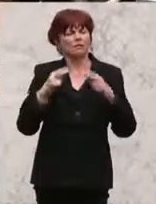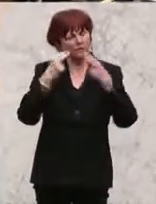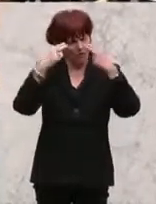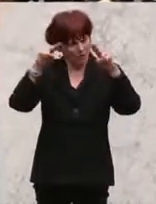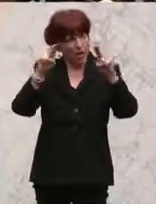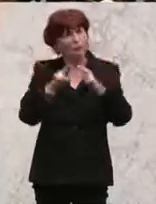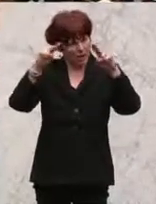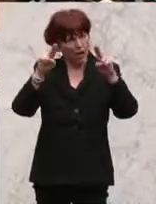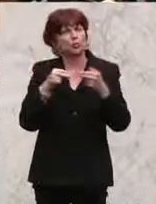einer Erkrankung gegeben habe?